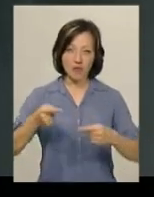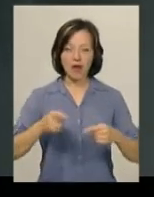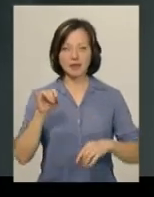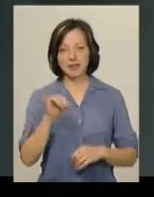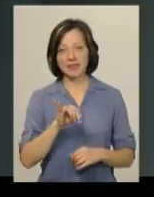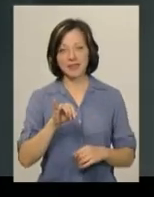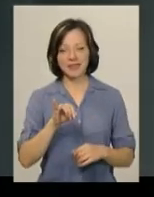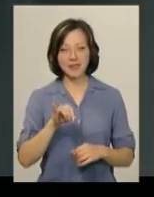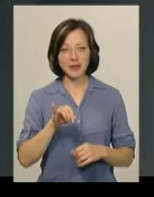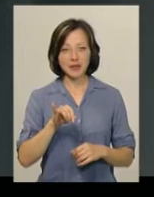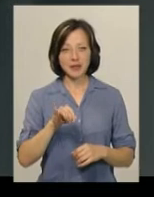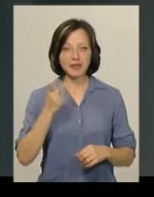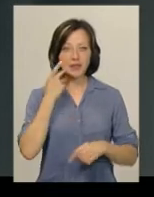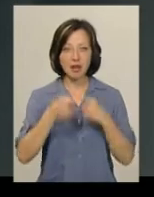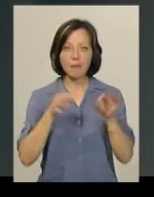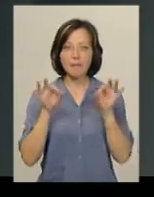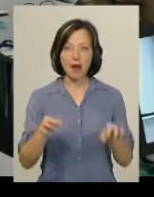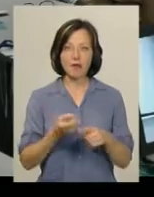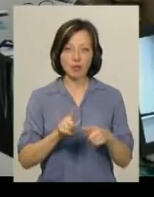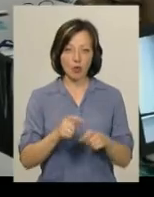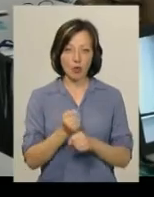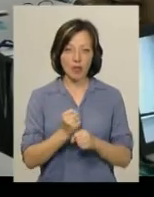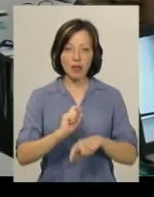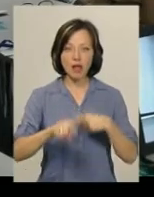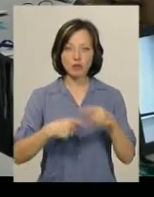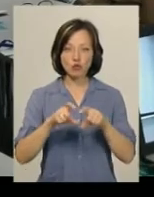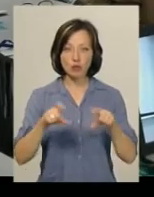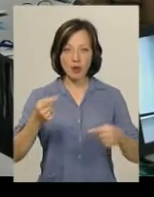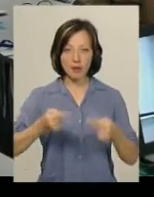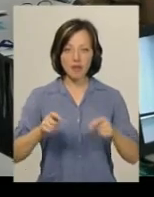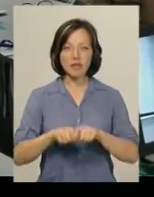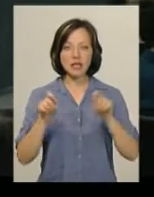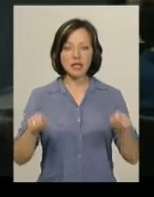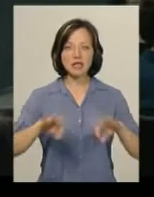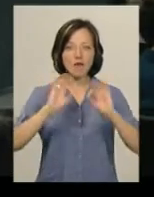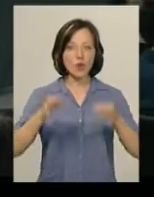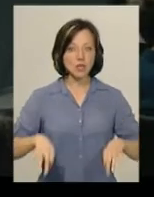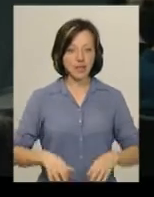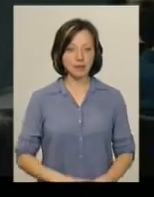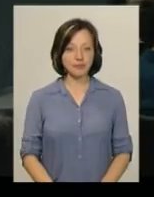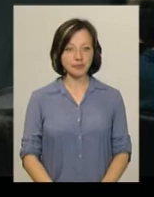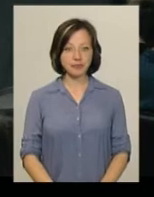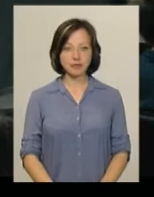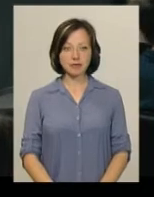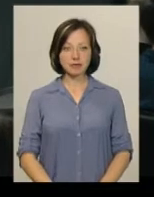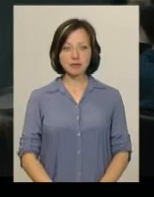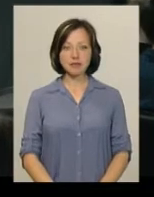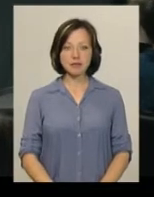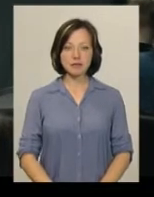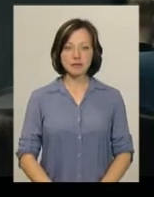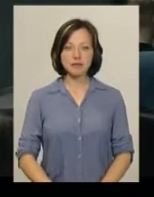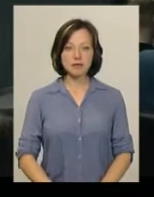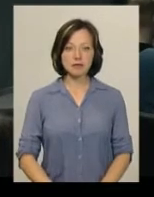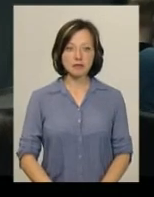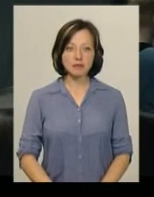і взагалі правильно це робити. Наступна школа дебатера відкриється восени. Дарина Денисенко, Юрій Чорний, новини